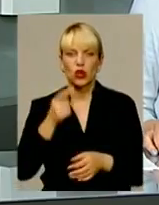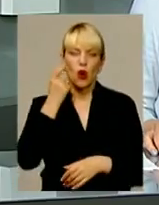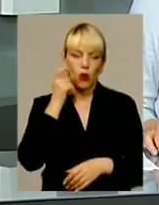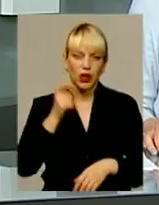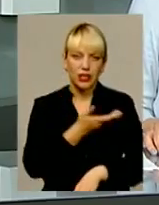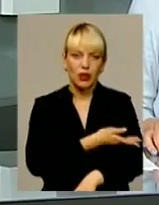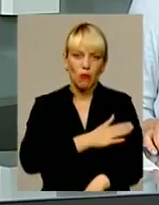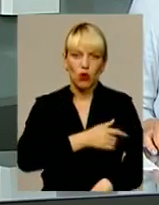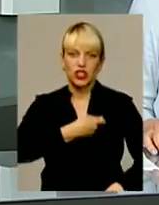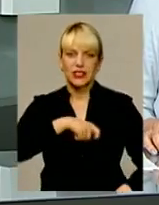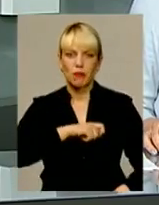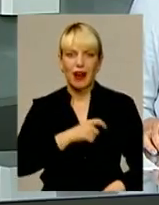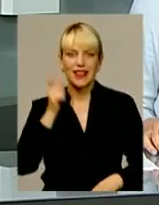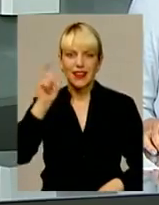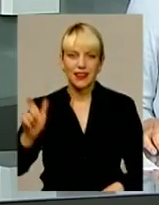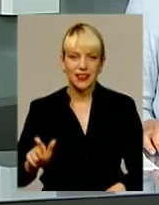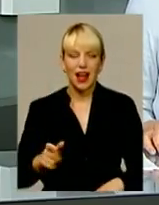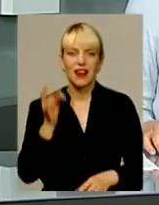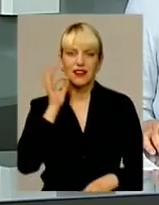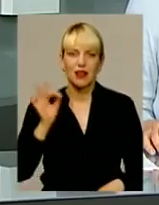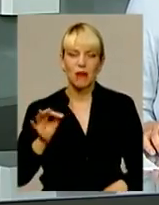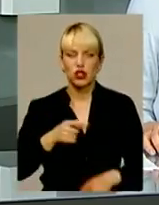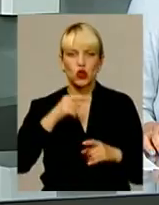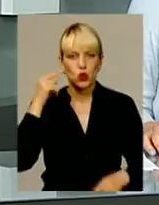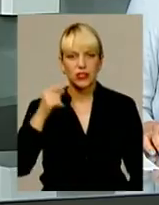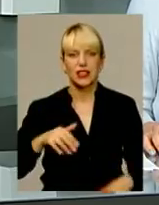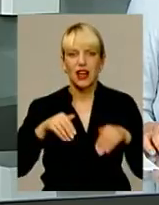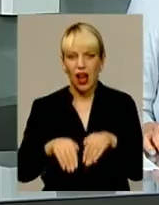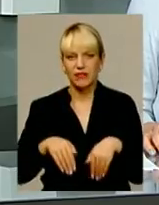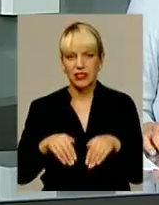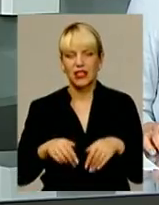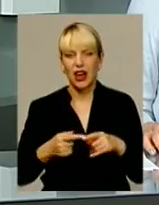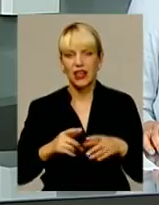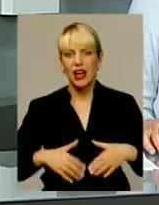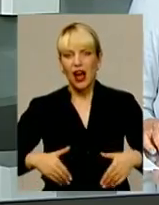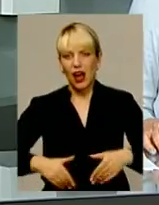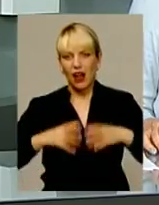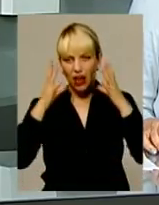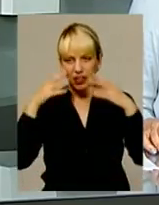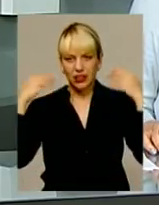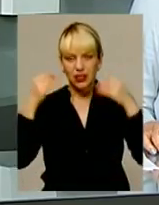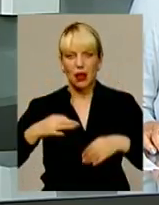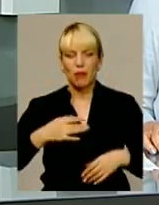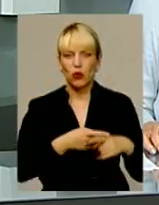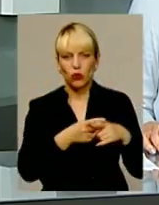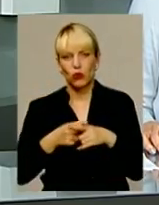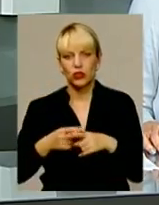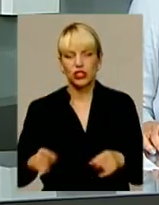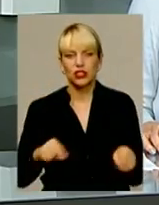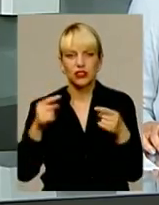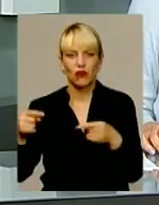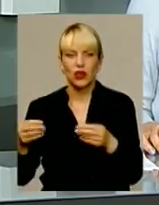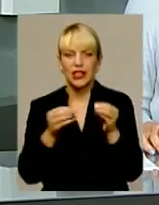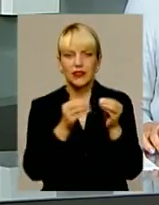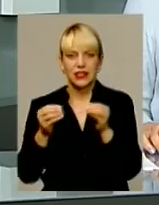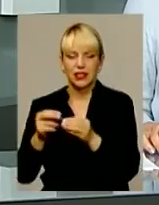Польщі, Іспанії, Італії, Німеччини, Росії, Австралії, Аргентини та Білорусі створили більше 50 арт-об'єктів на